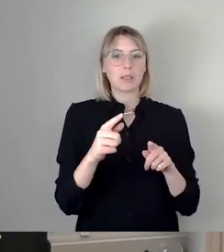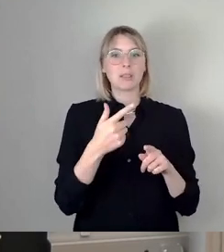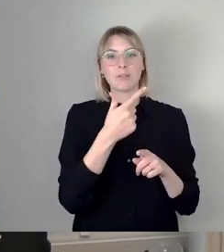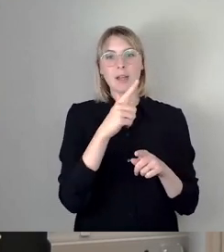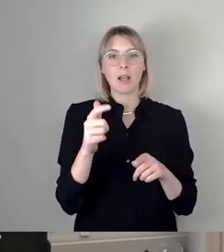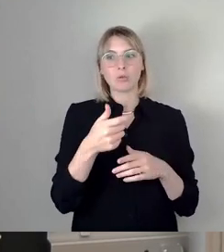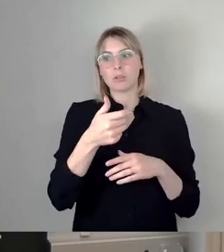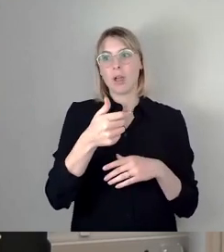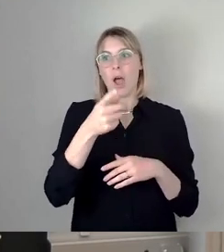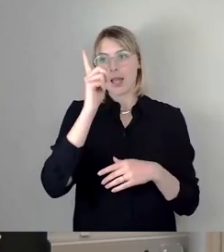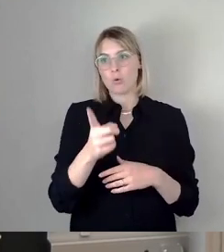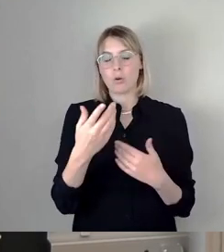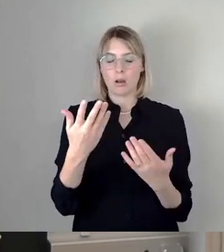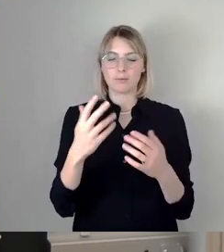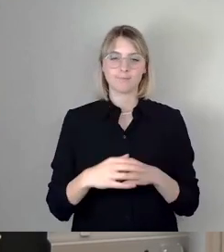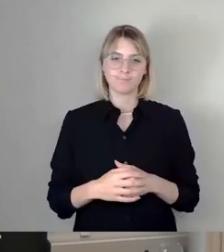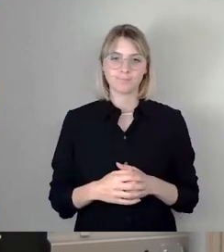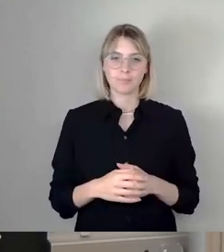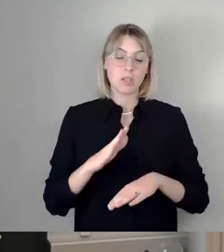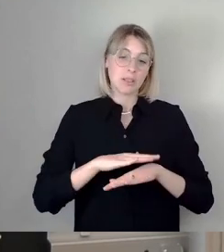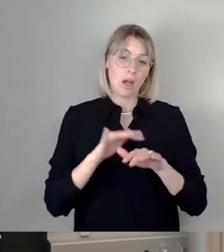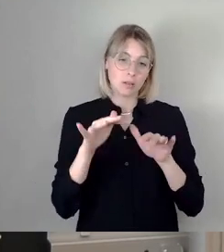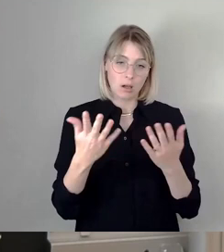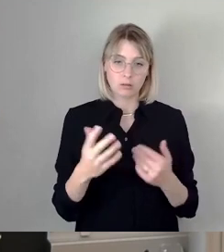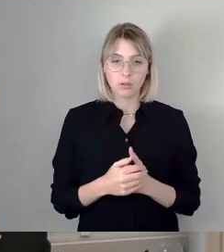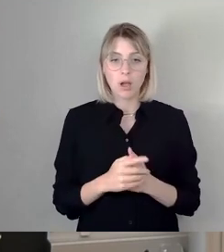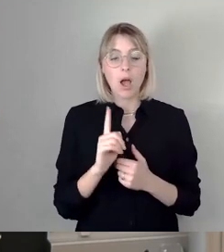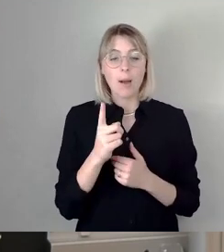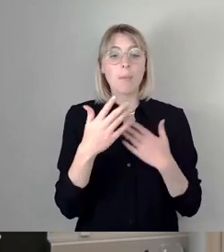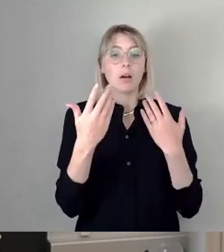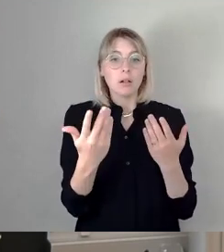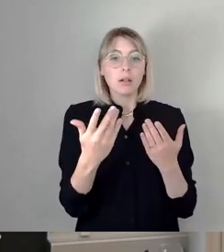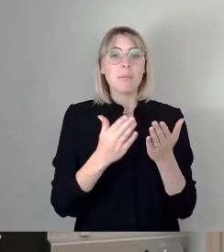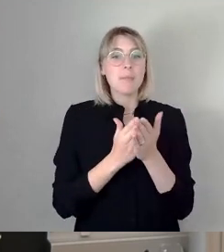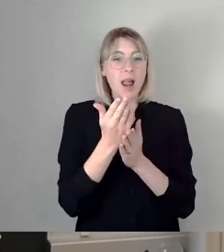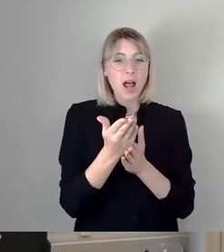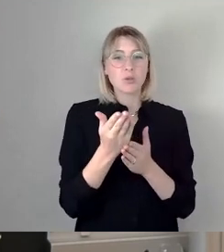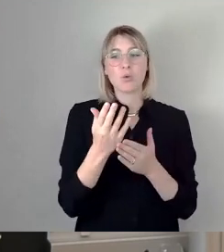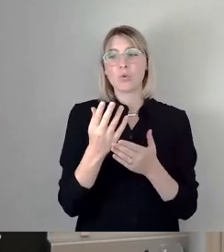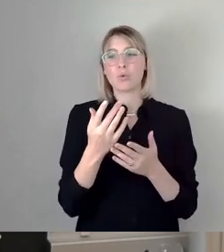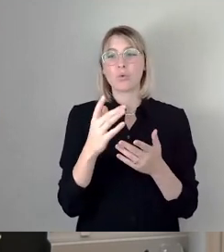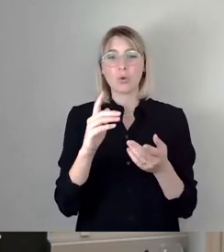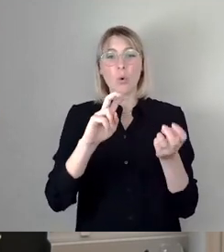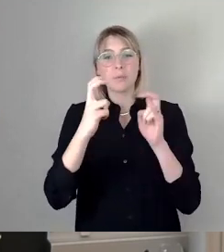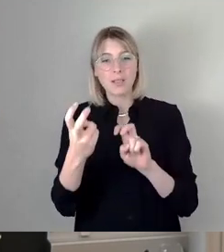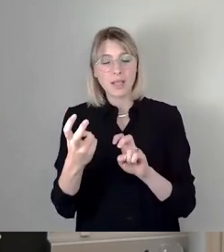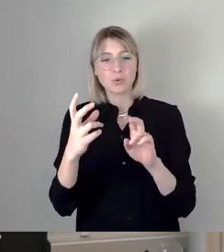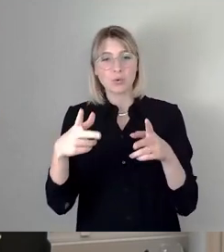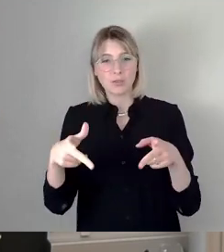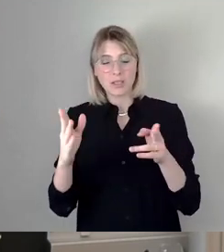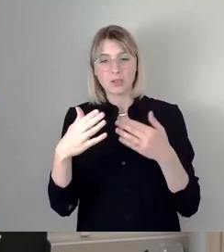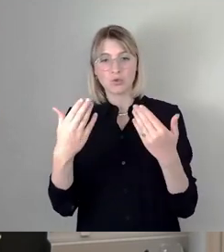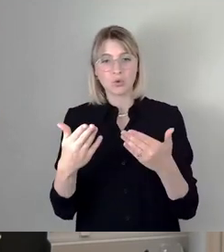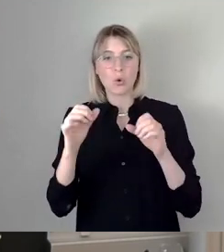Aber mit diesen Planungs und Realisierungsfristen können wir uns in der Stadtentwicklung nicht anfreunden.